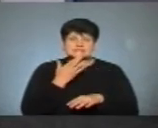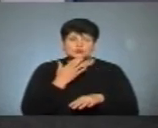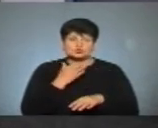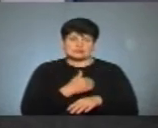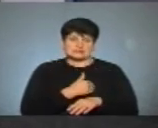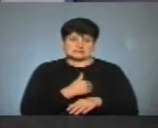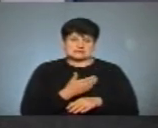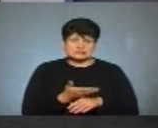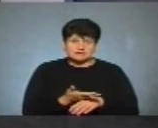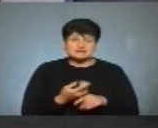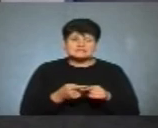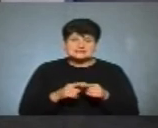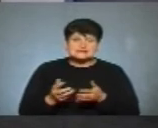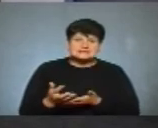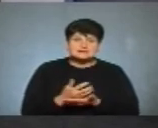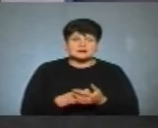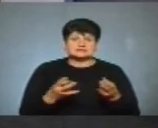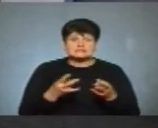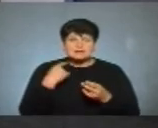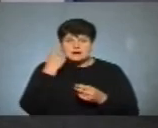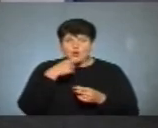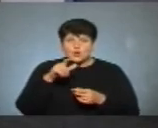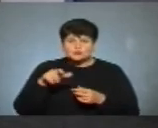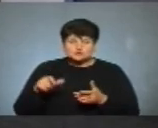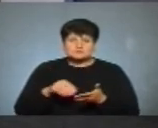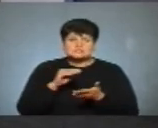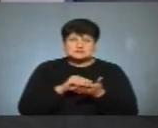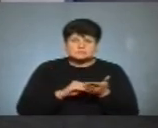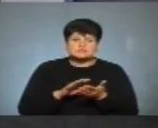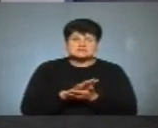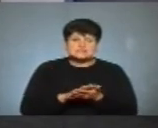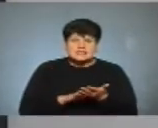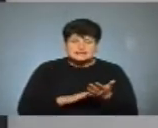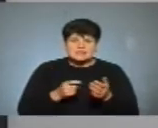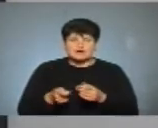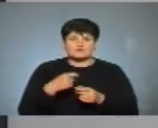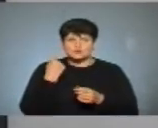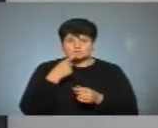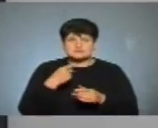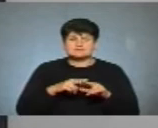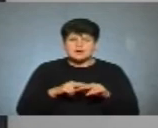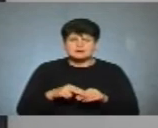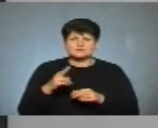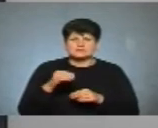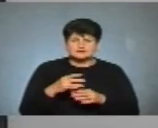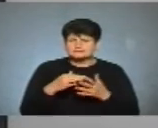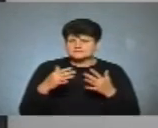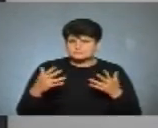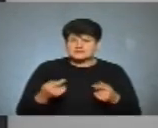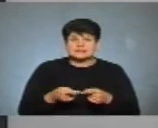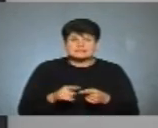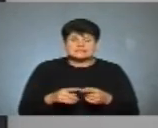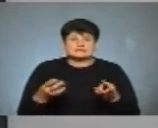ініціативою. Причому це зібрати треба особисто заповнених заяв і підпису особистою рукою, з паспортними даними і так далі. Тобто це